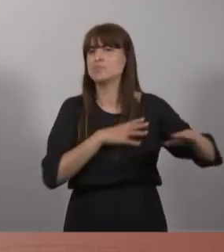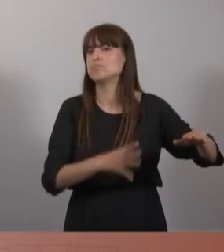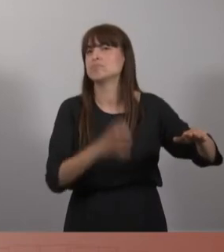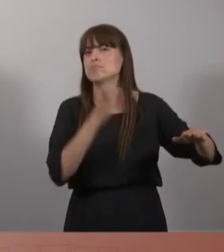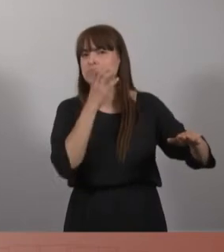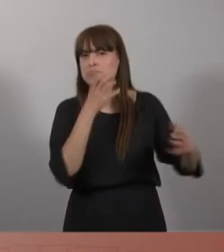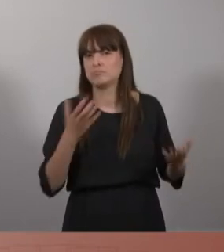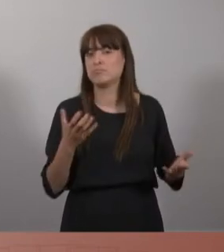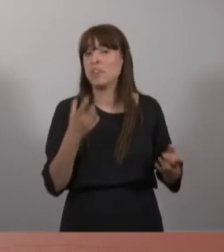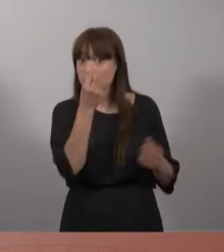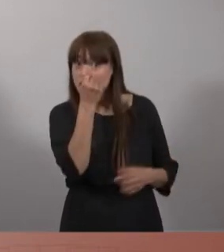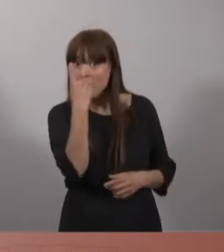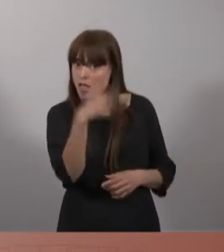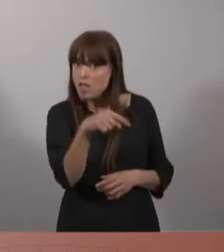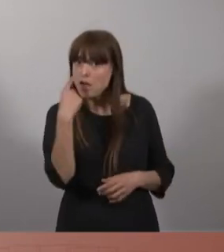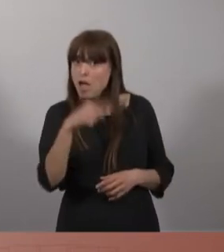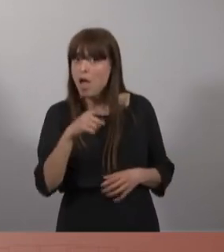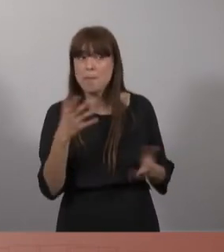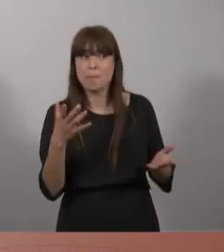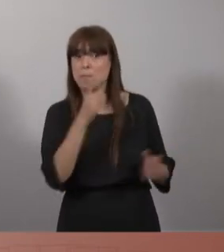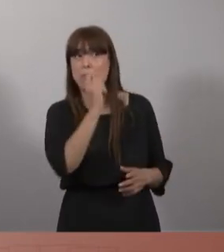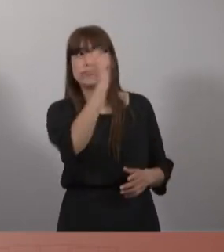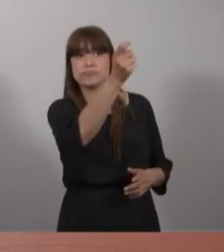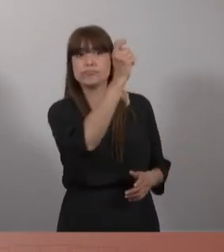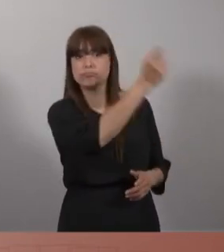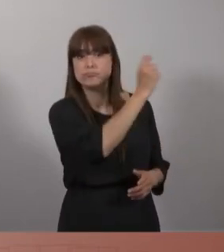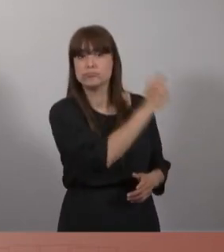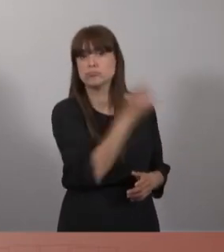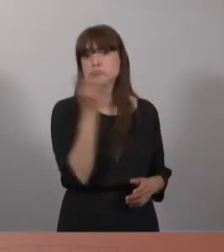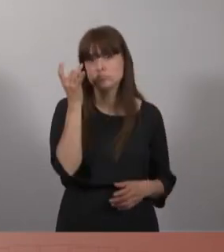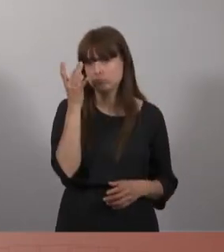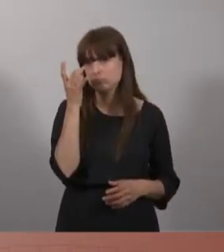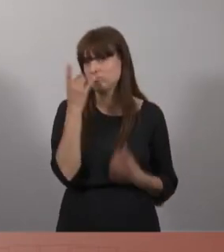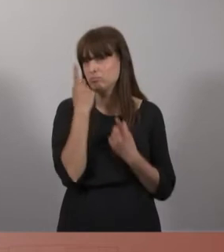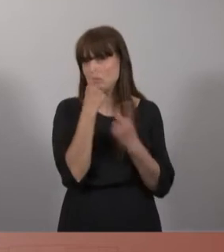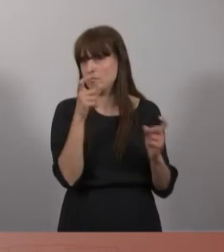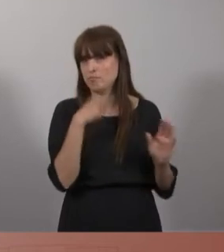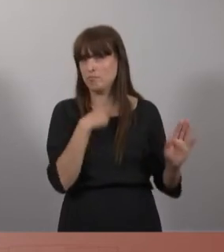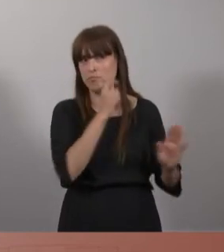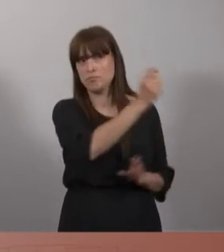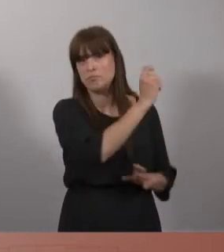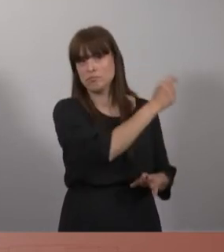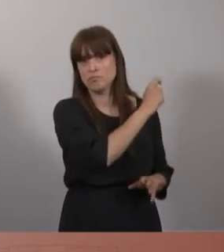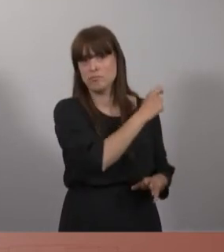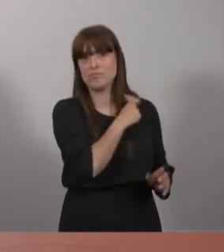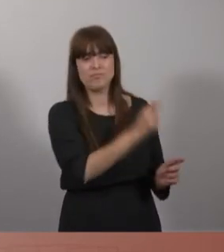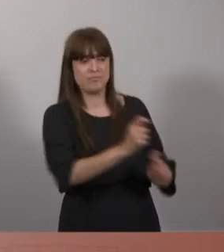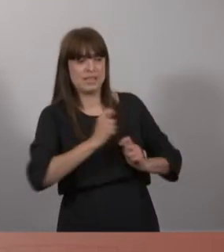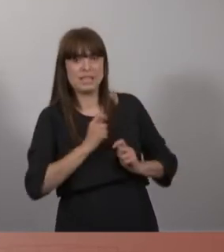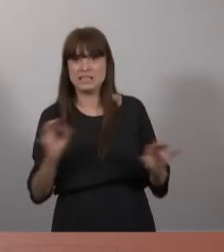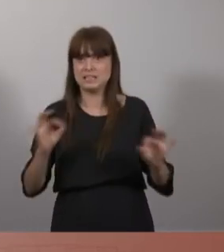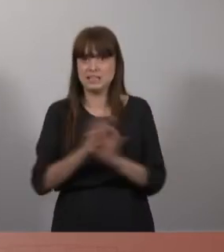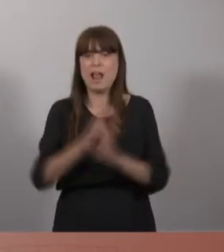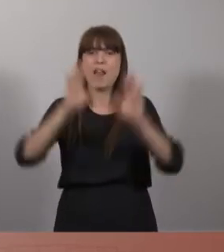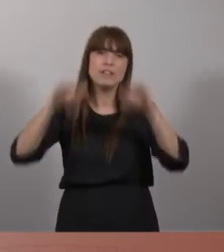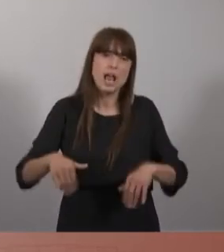No és que els diners no hi siguin, sinó que es destinen a coses absolutament innecessàries i que només fan que apuntalar el règim del